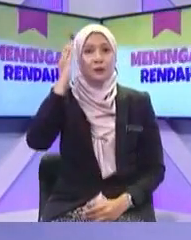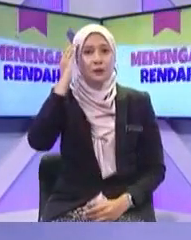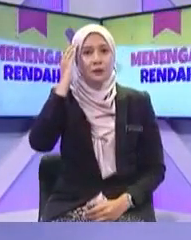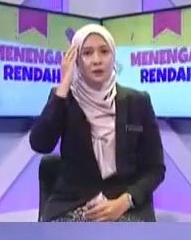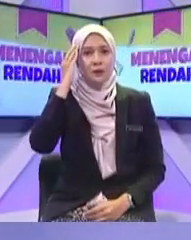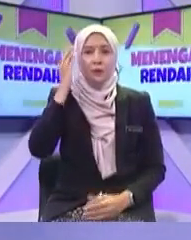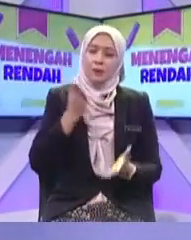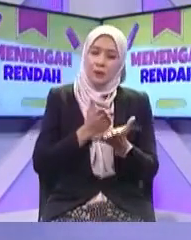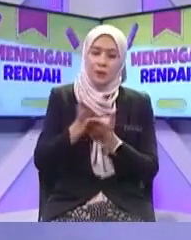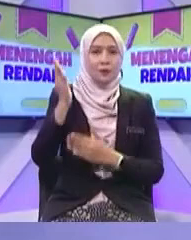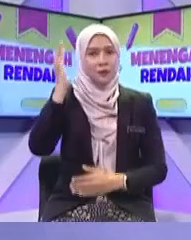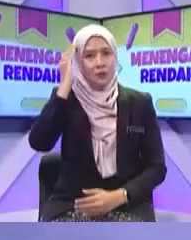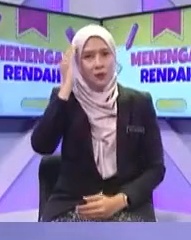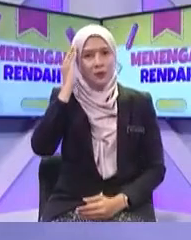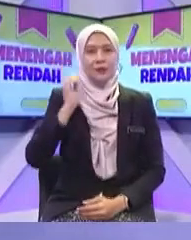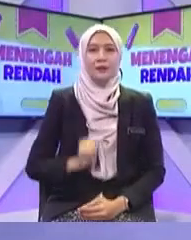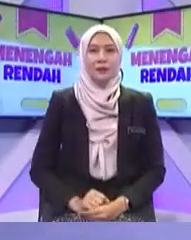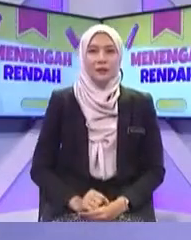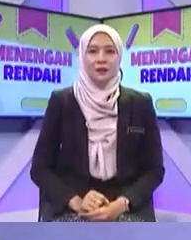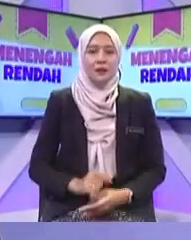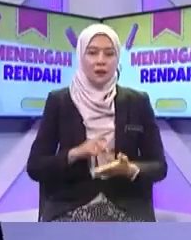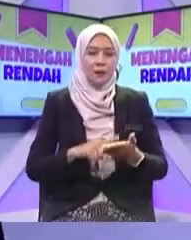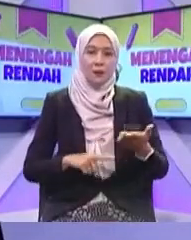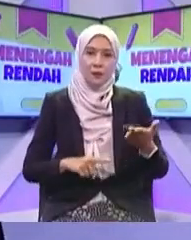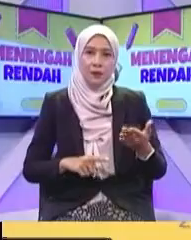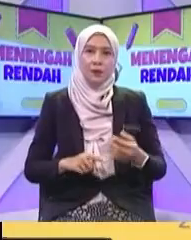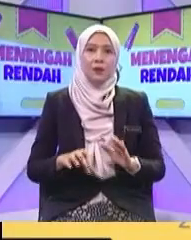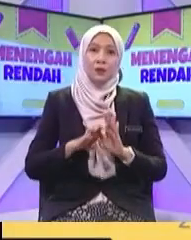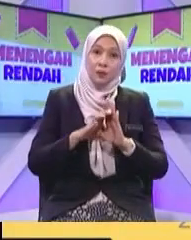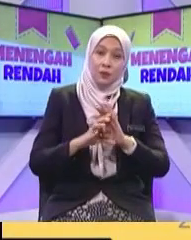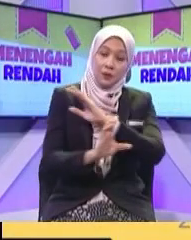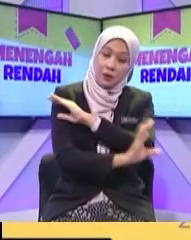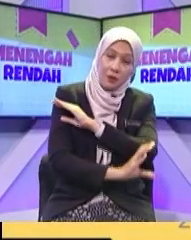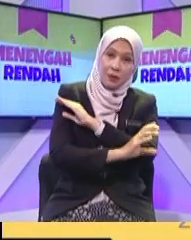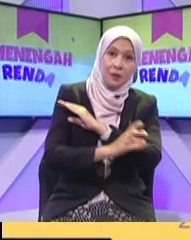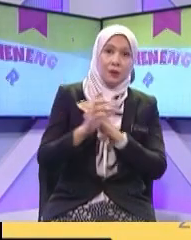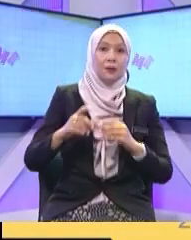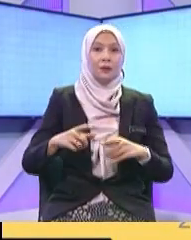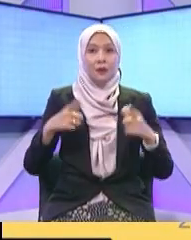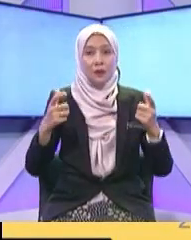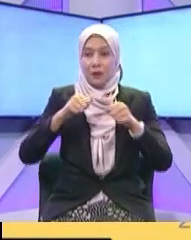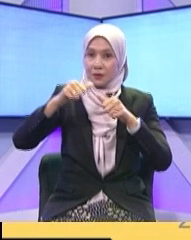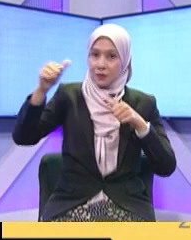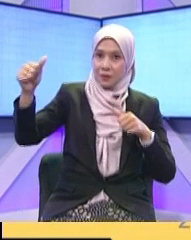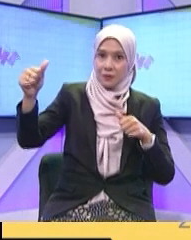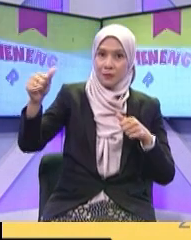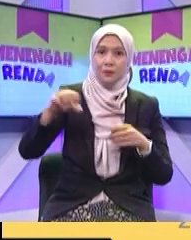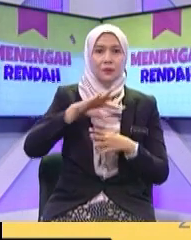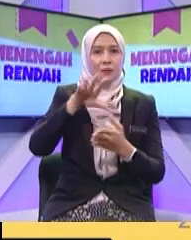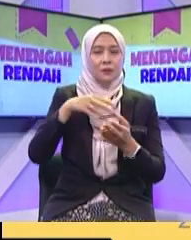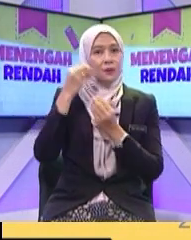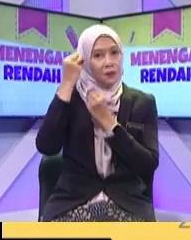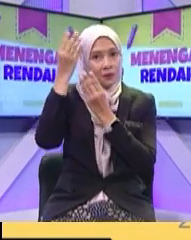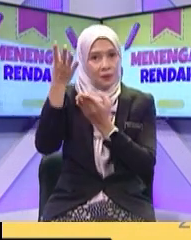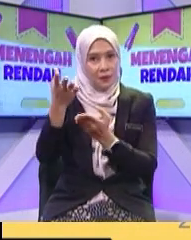Sekejap je Sub-sub-sub-sub-sub Dah tahu dah Dah tahu dah Apa yang berlaku dekat Amerika Apa yang berlaku dekat Semua tu tak Ha semua Banyak maklumat Yang